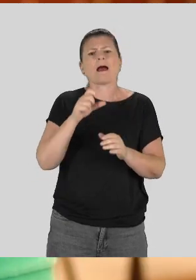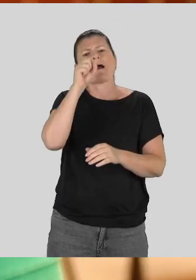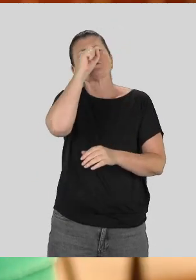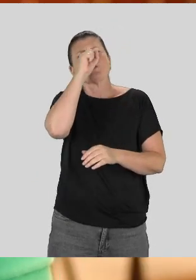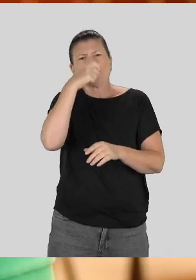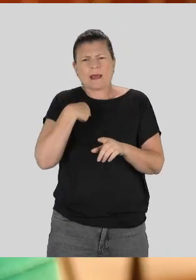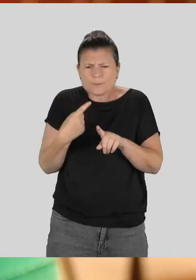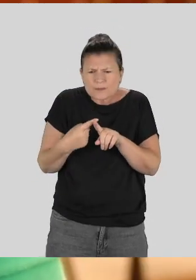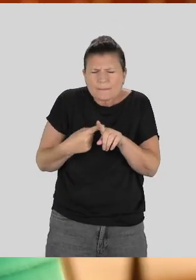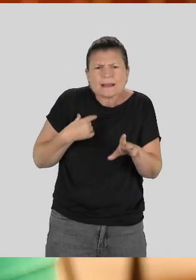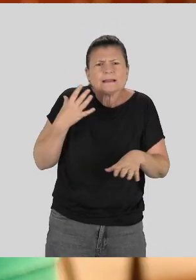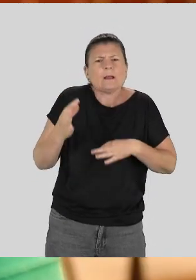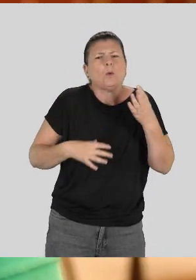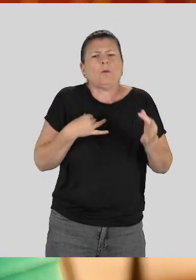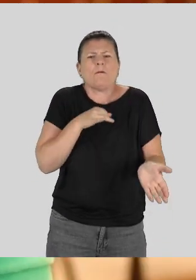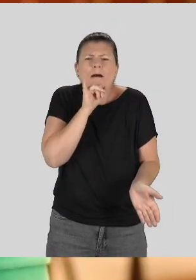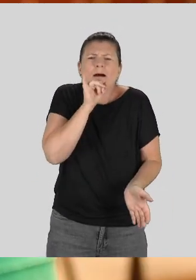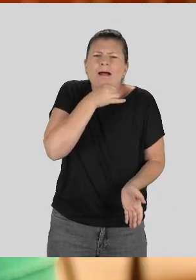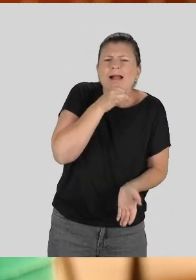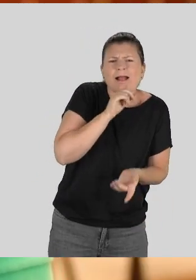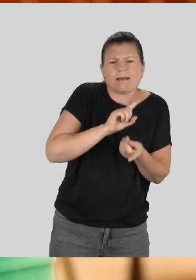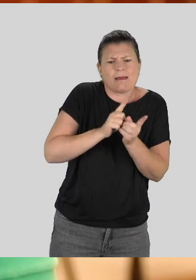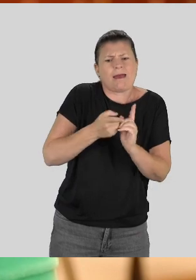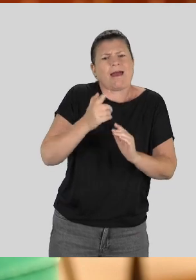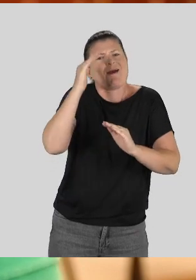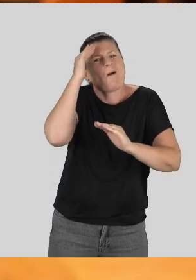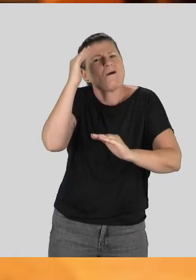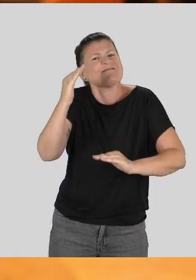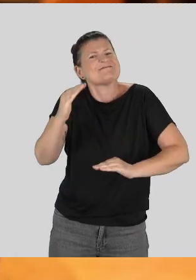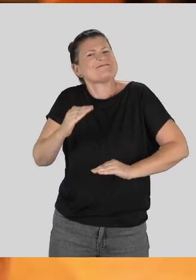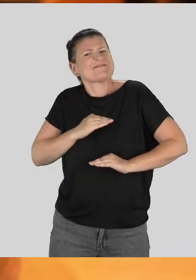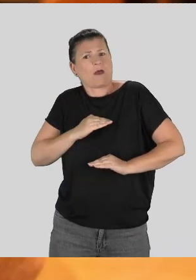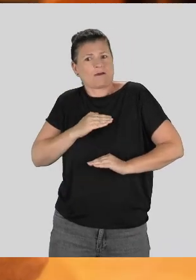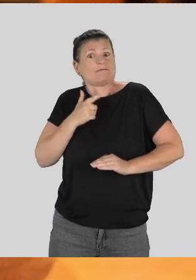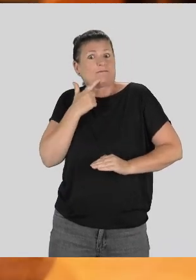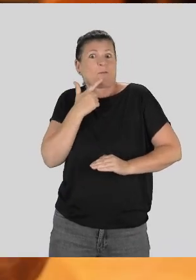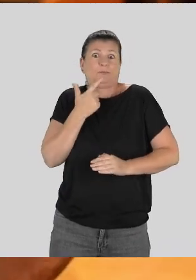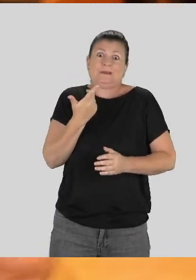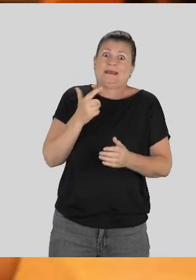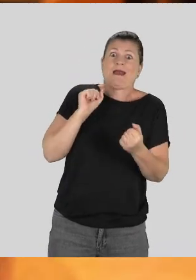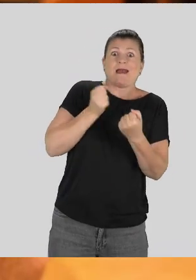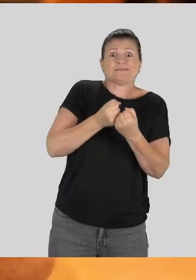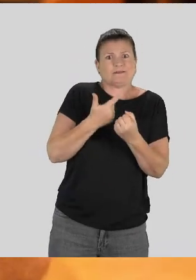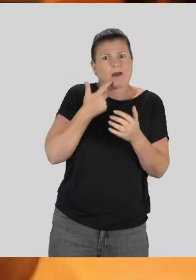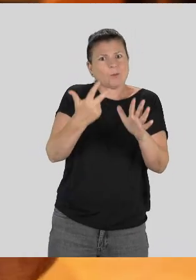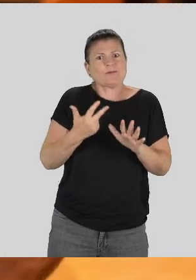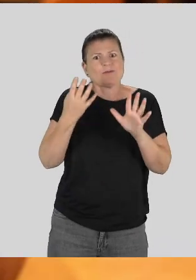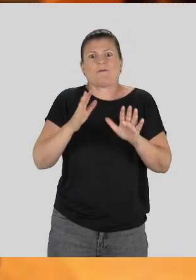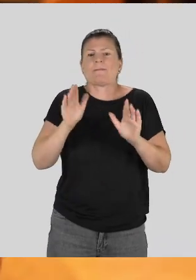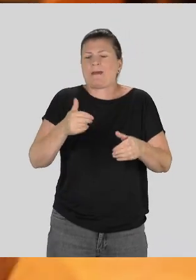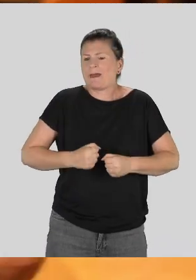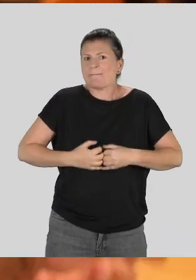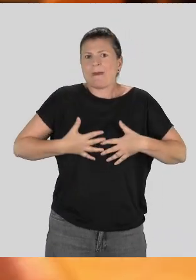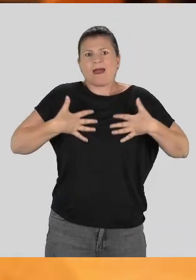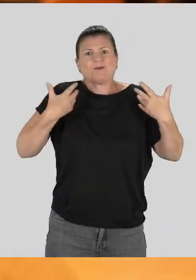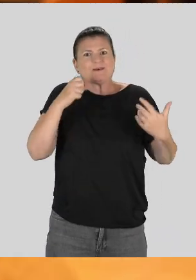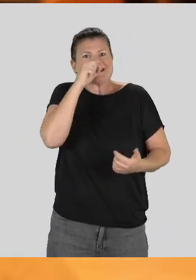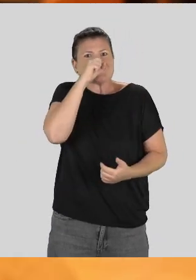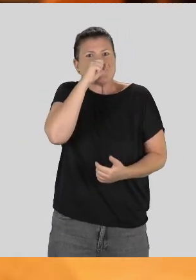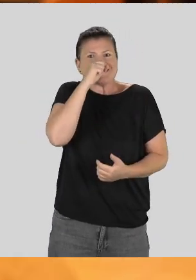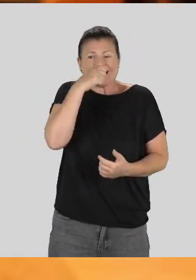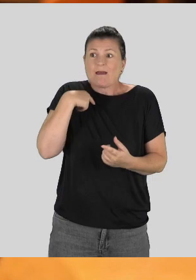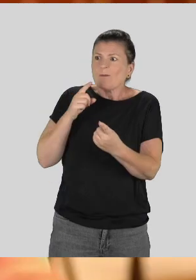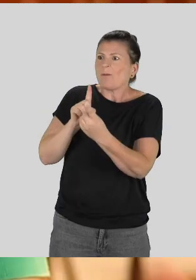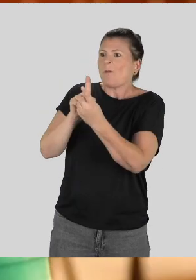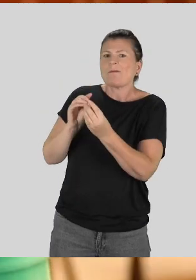redécouvre progressivement un peu maladroitement puis ensuite en reprenant confiance à sa sexualité. J'ai une sexualité très épanouie pendant 8-9 ans après mon